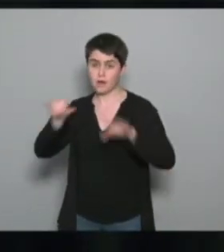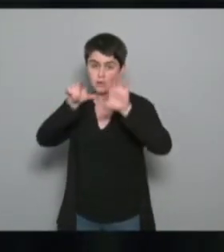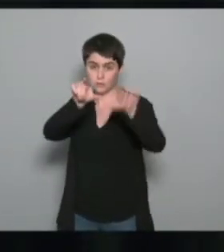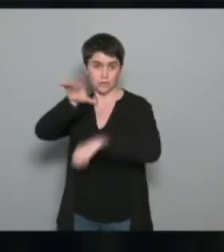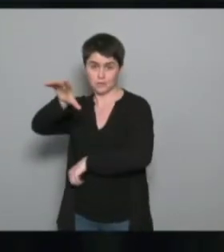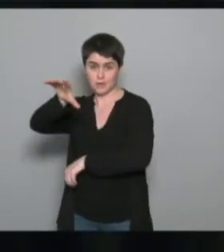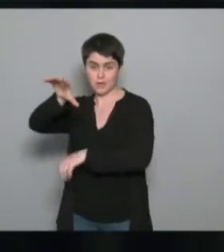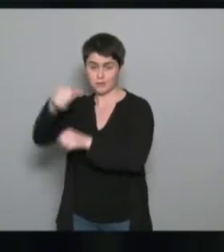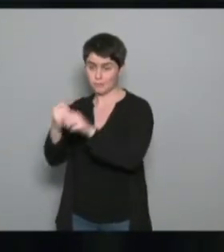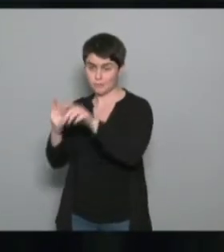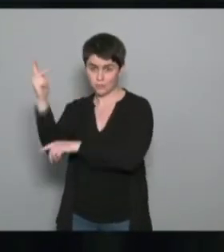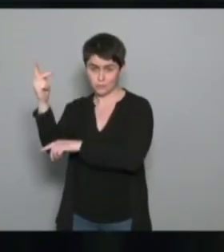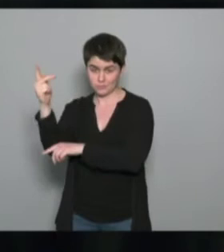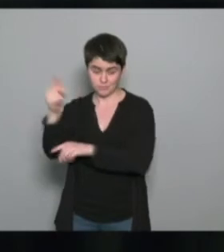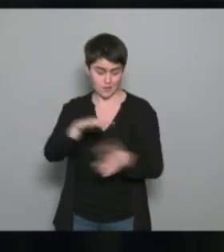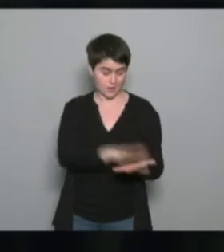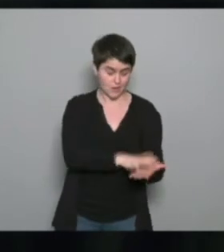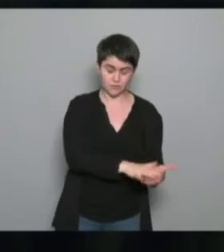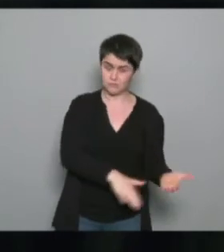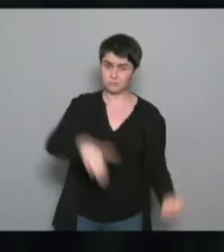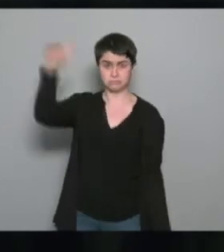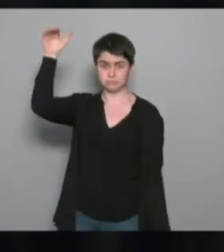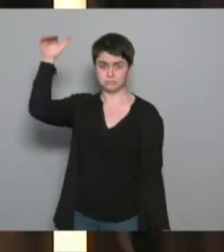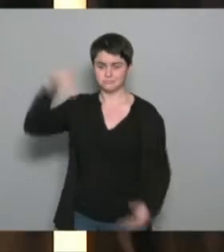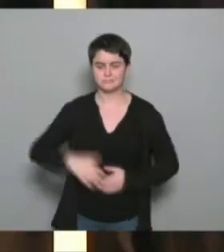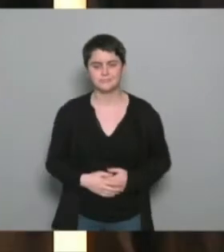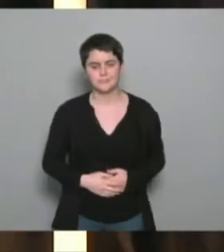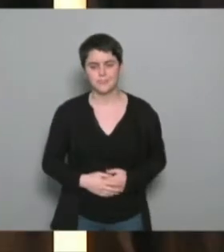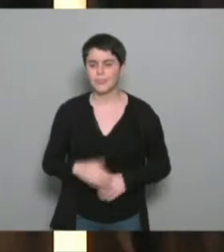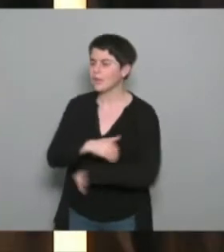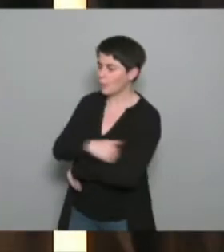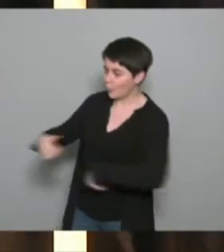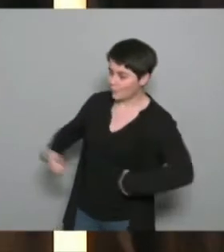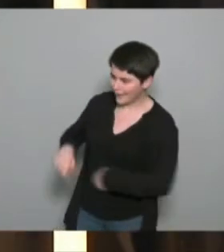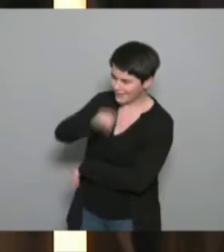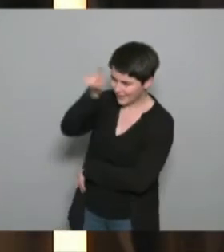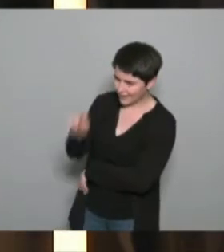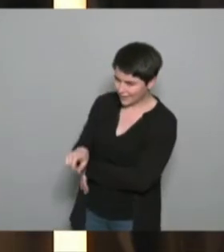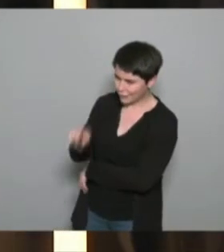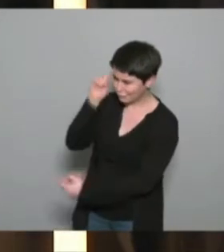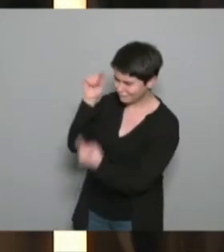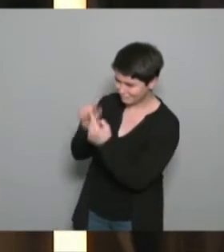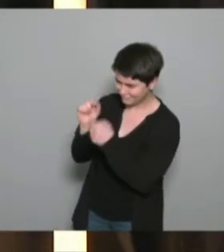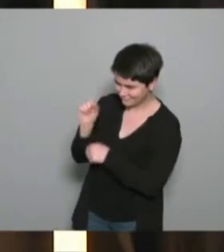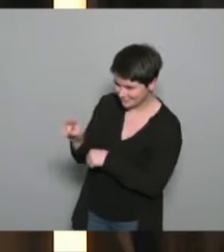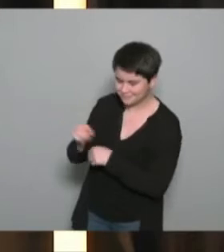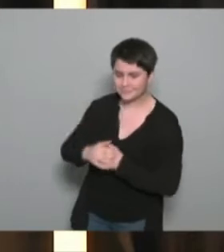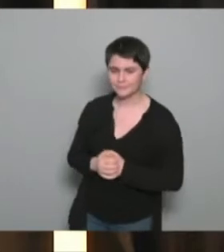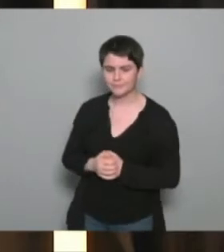Donc c'est très, très, très large. Oui. Est-ce que... aussi, une dernière question par rapport à ça, parce que la